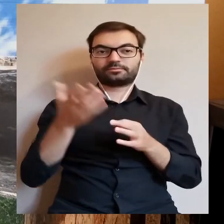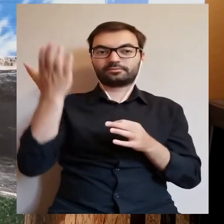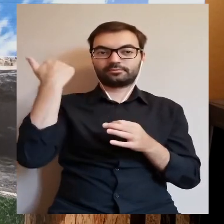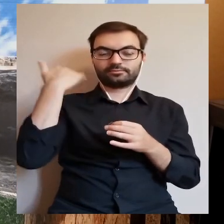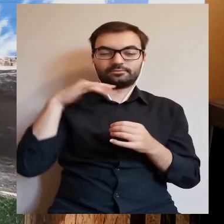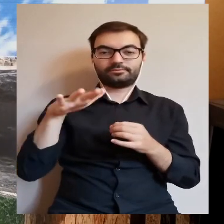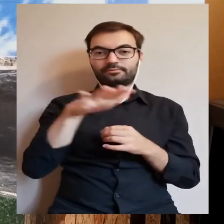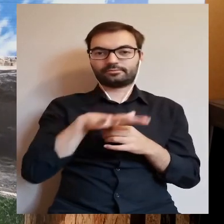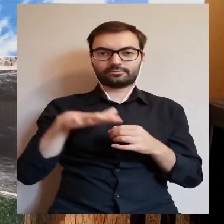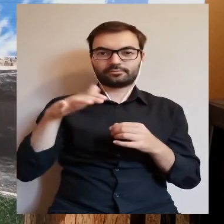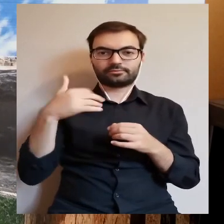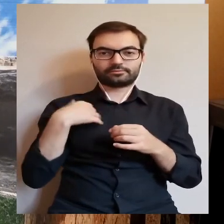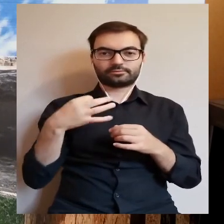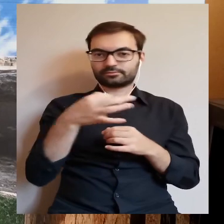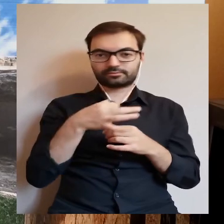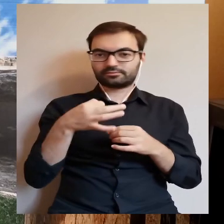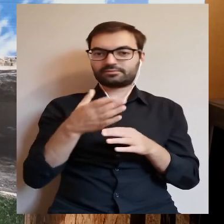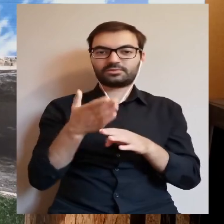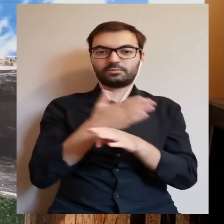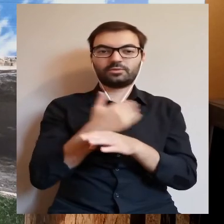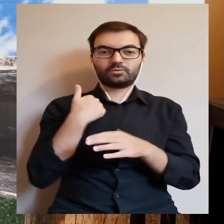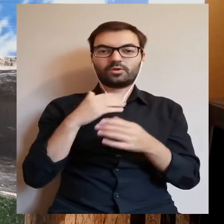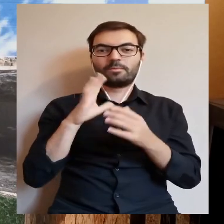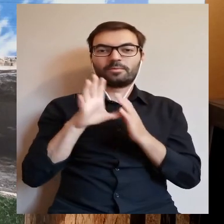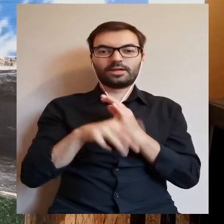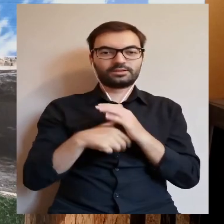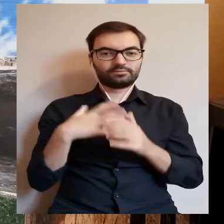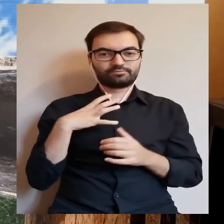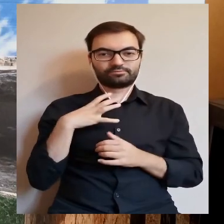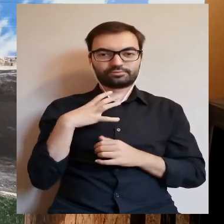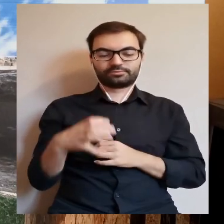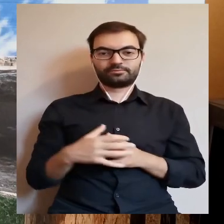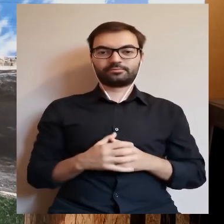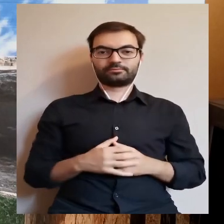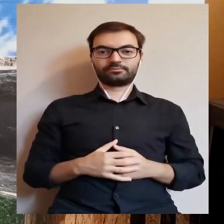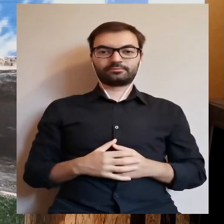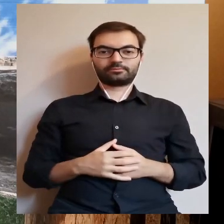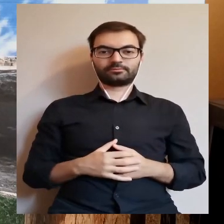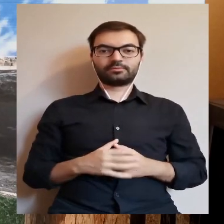kiedyś było tam bardzo bogate miasto. Mieszkańcy tego miasta